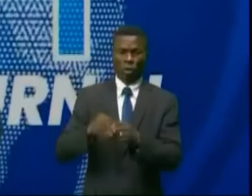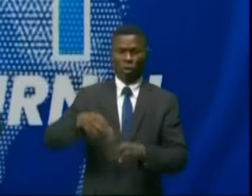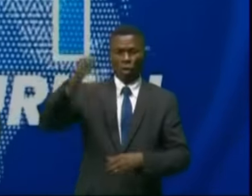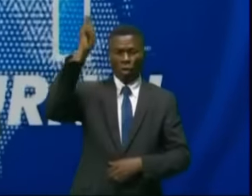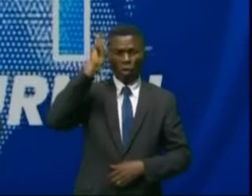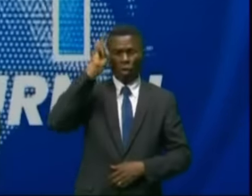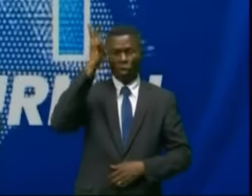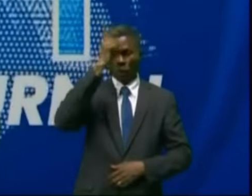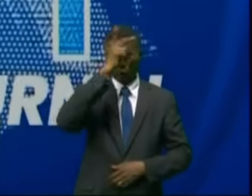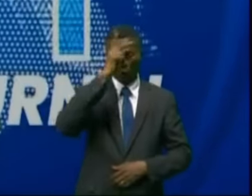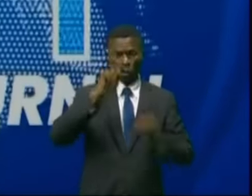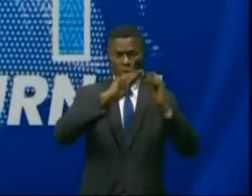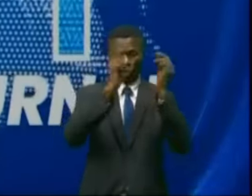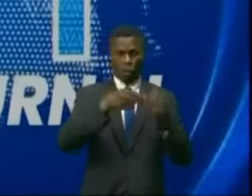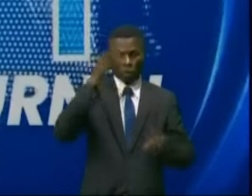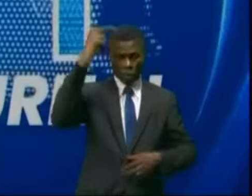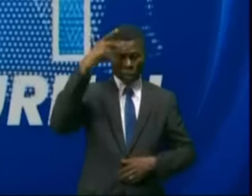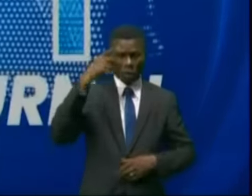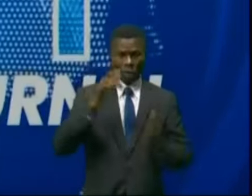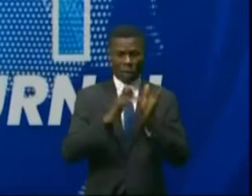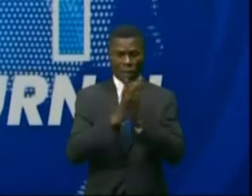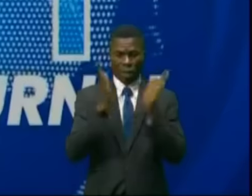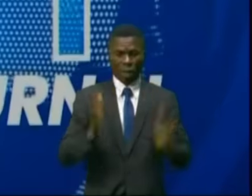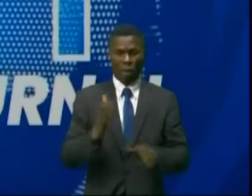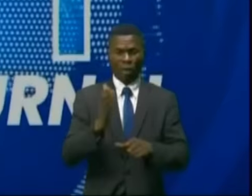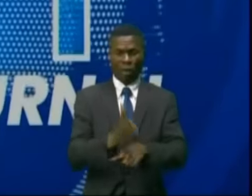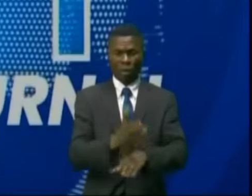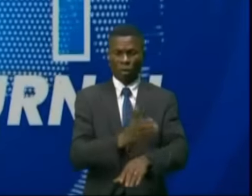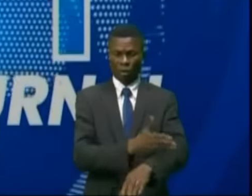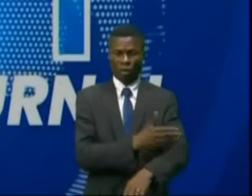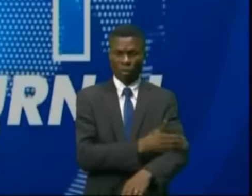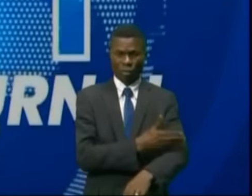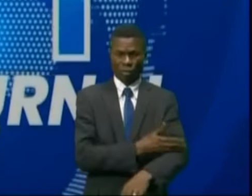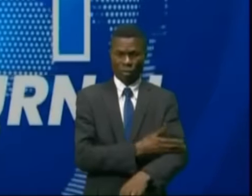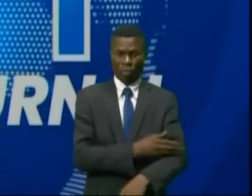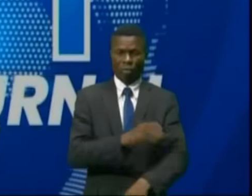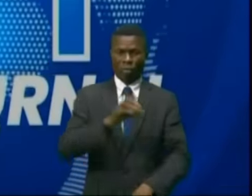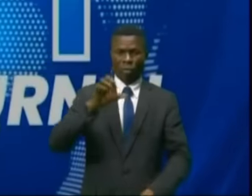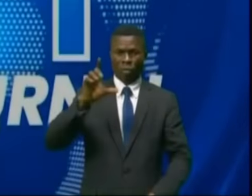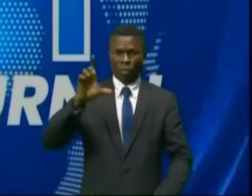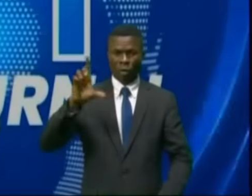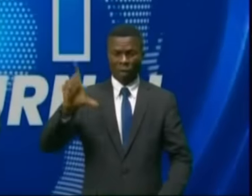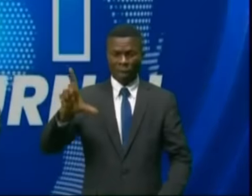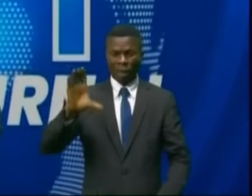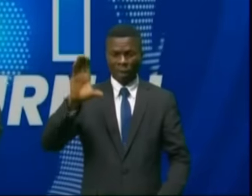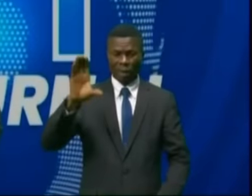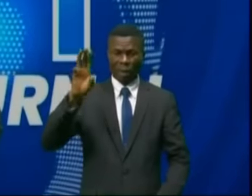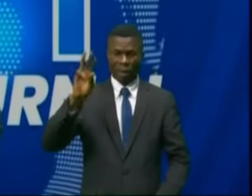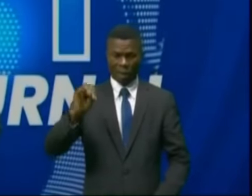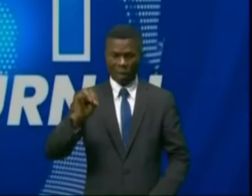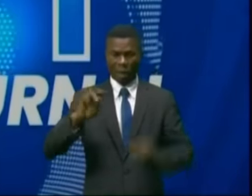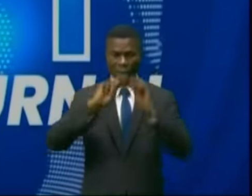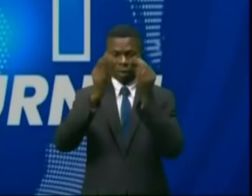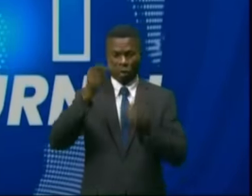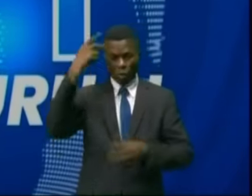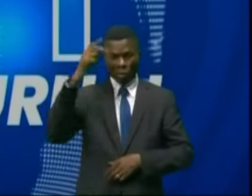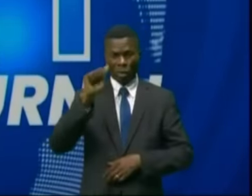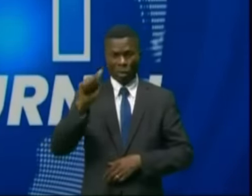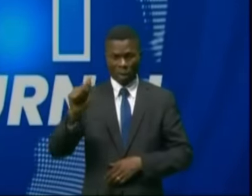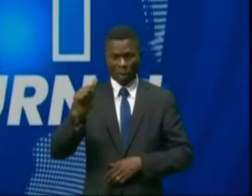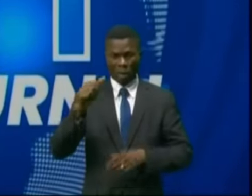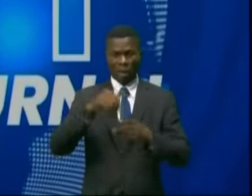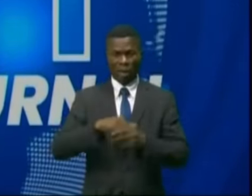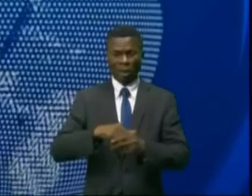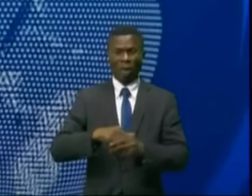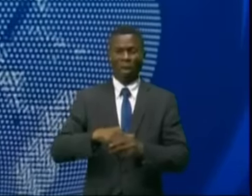-Katanga, et le parti politique Les Chrétiens en Marche, LCM en sigle, avec le regroupement politique Ardev A, toujours dans